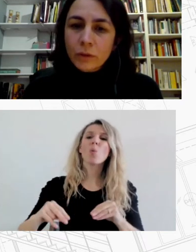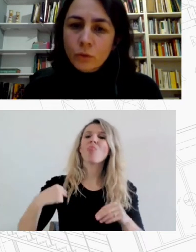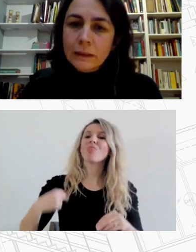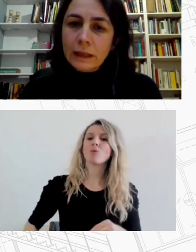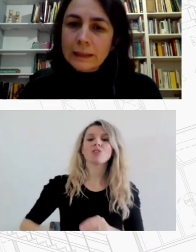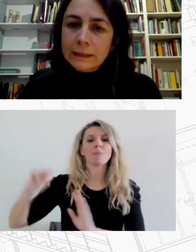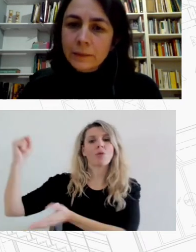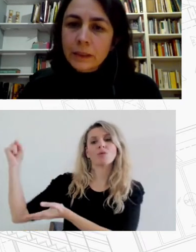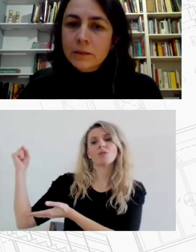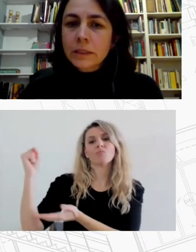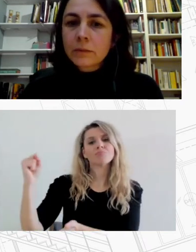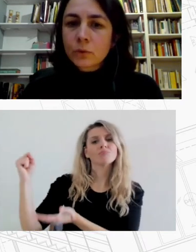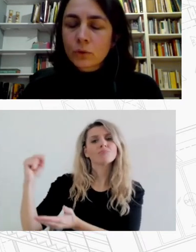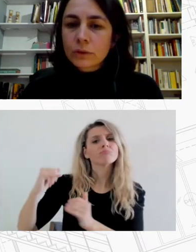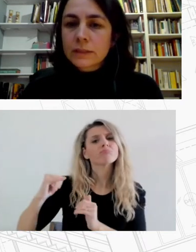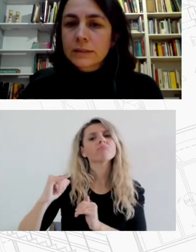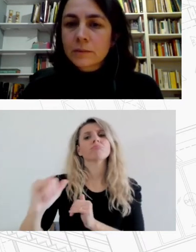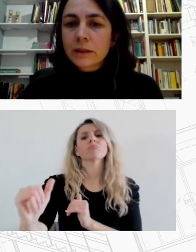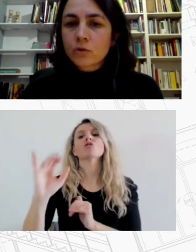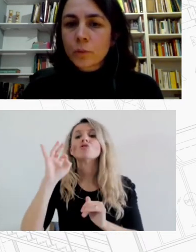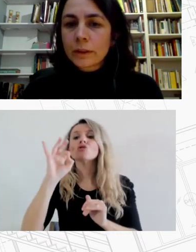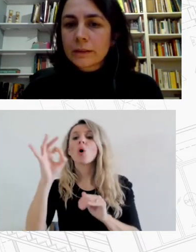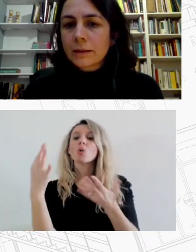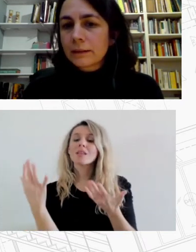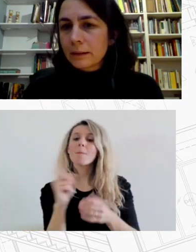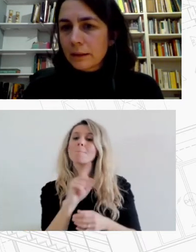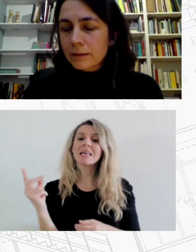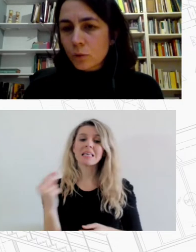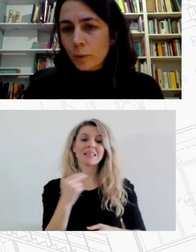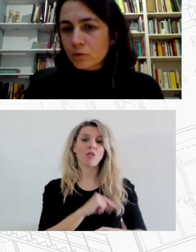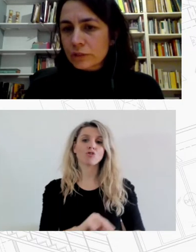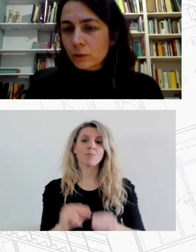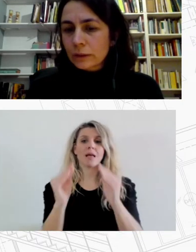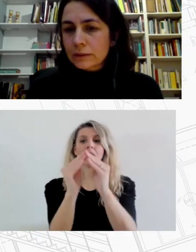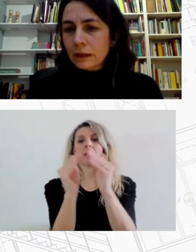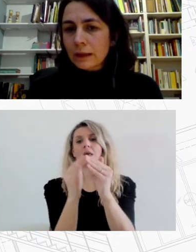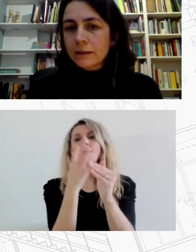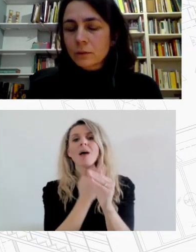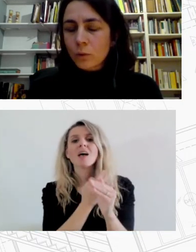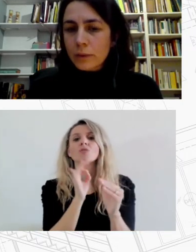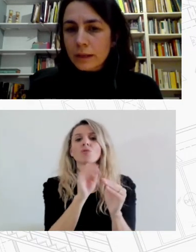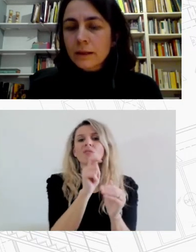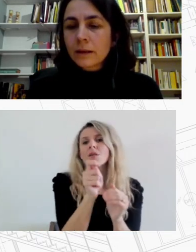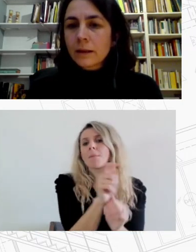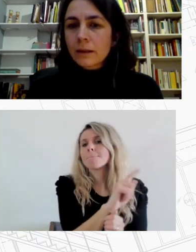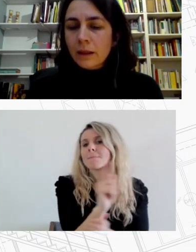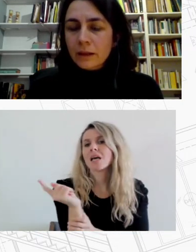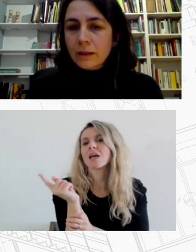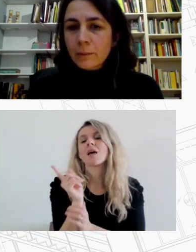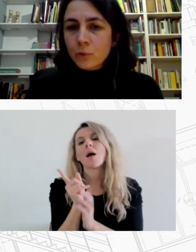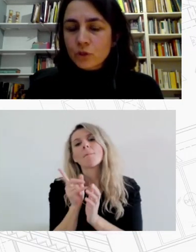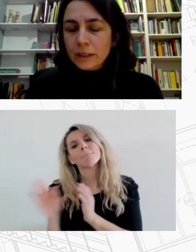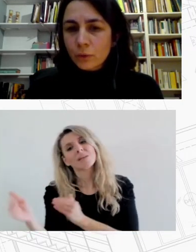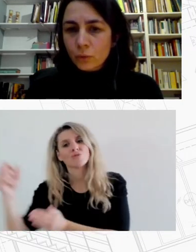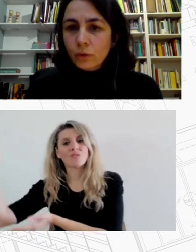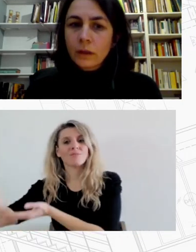να δημιουργηθούν εναλλακτικοί μηχανισμοί χρηματοδότησης της μη κερδοσκοπικής κατοικίας στο πλαίσιο της κοινωνικής και αλληλεγγύης οικονομίας δηλαδή